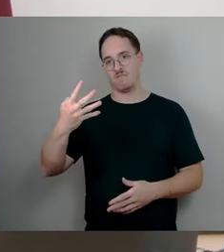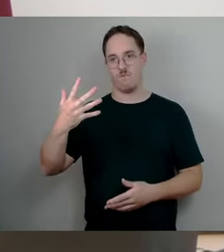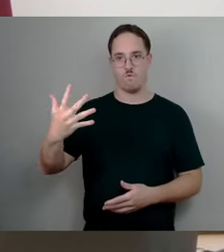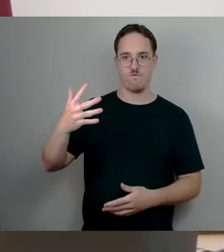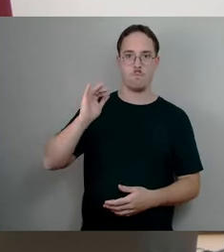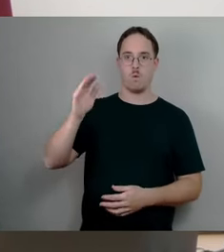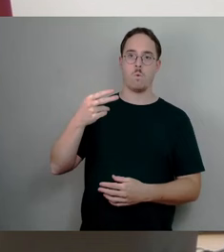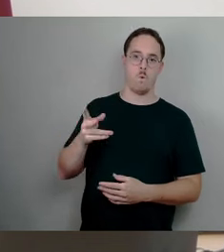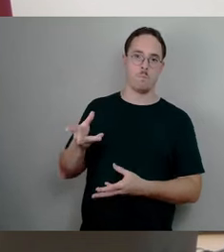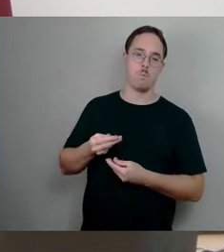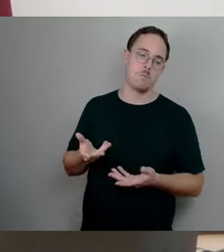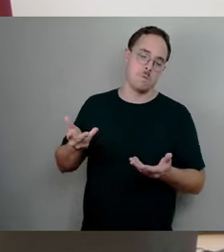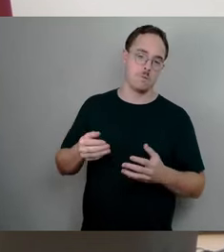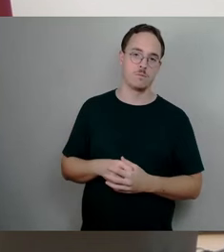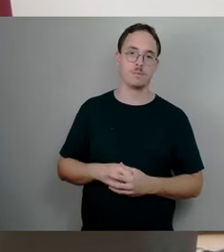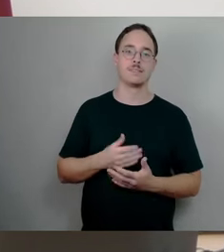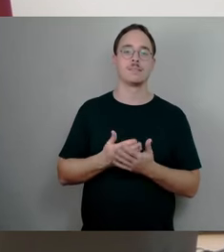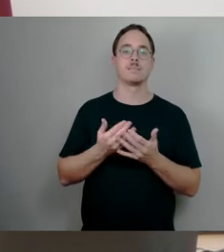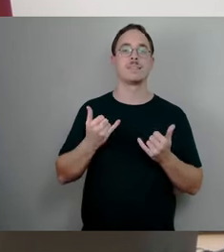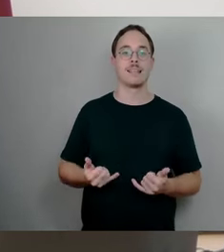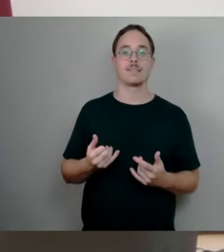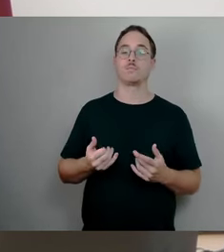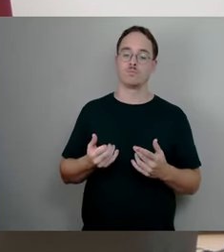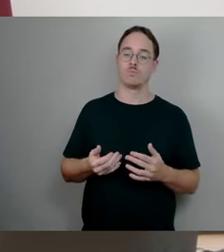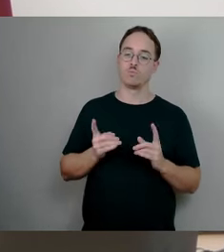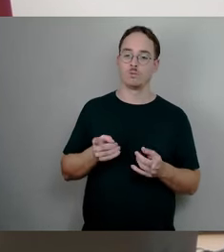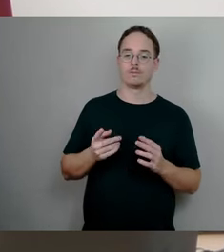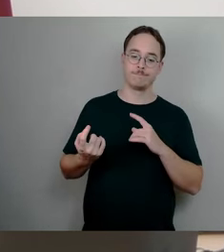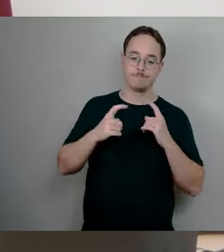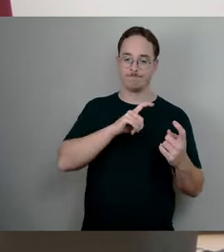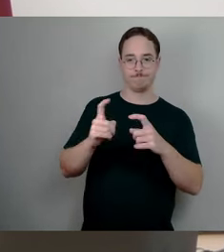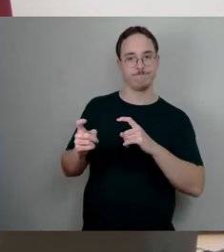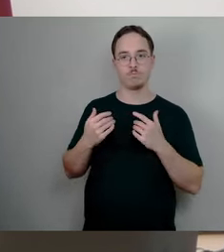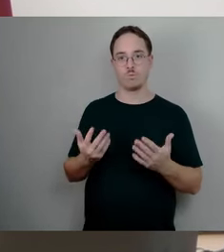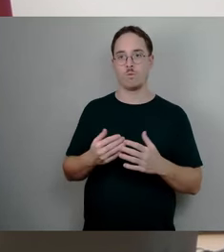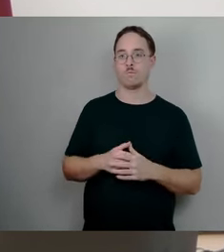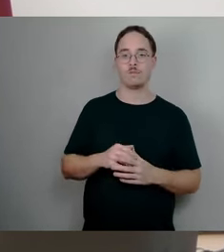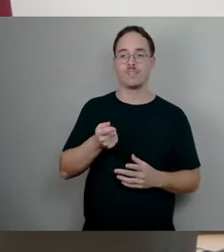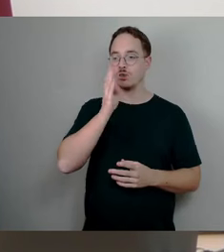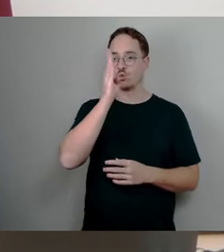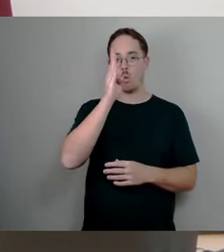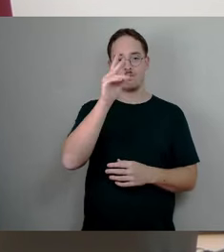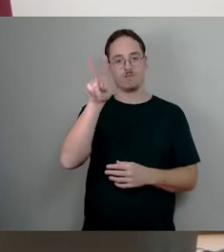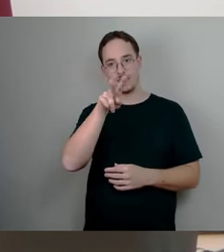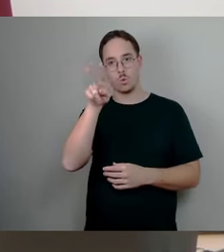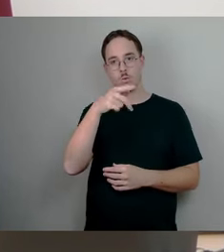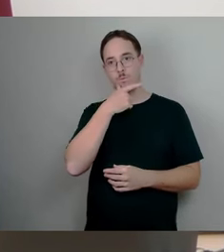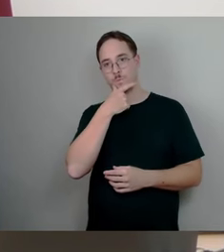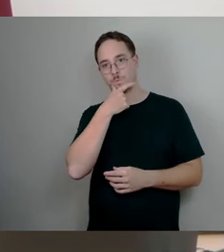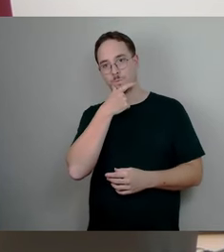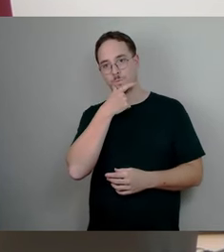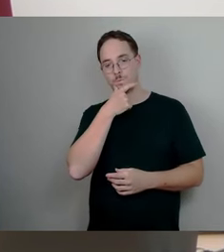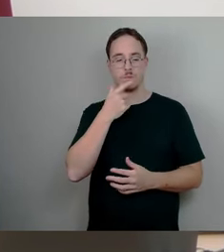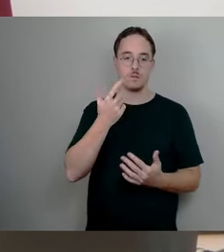diskutieren, ist daraus eine Vision, die wir für diese Stadt in der Mittelfristschiene ergreifen wollen